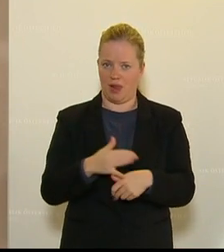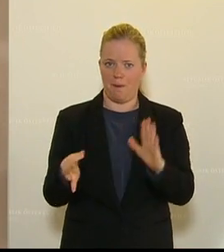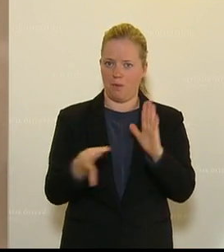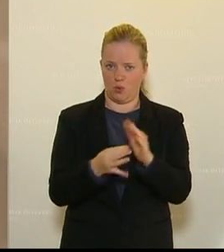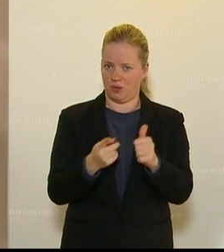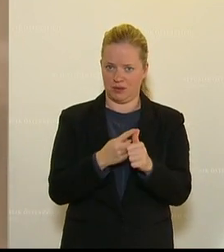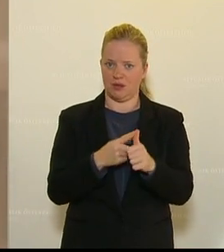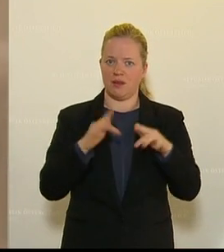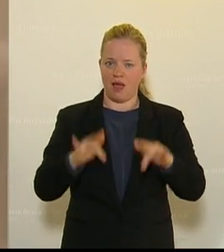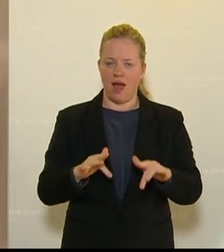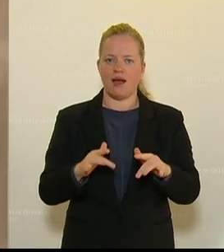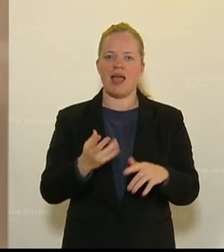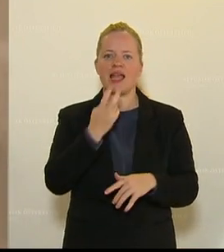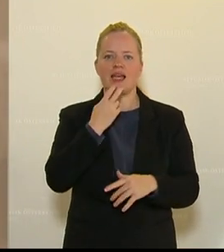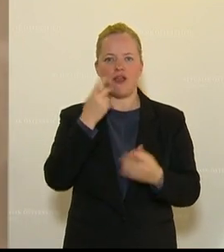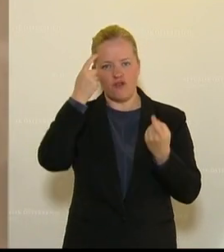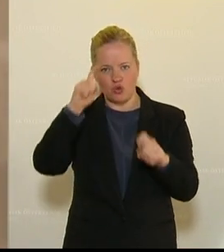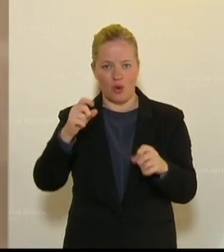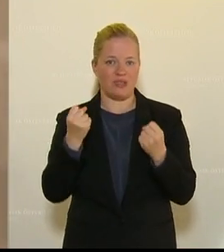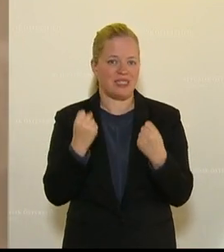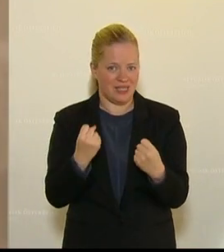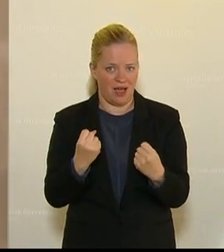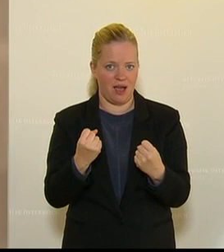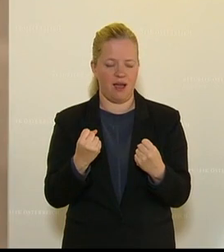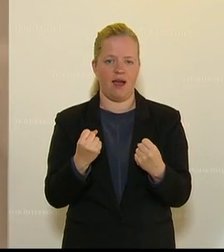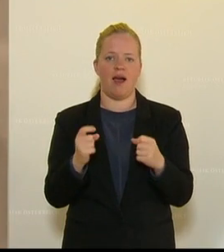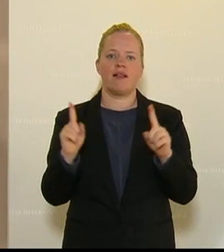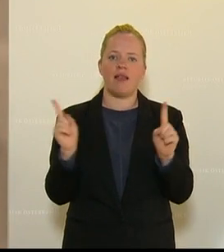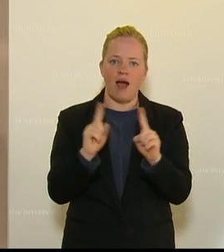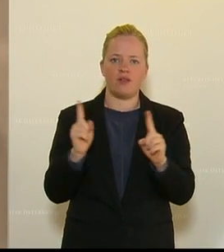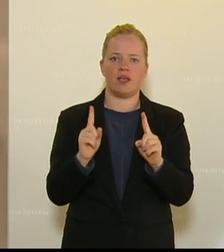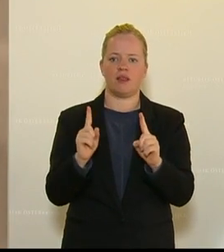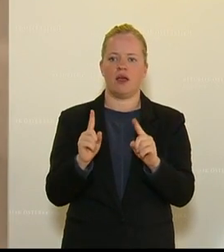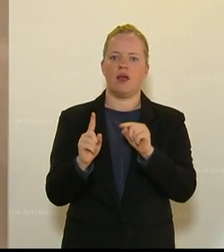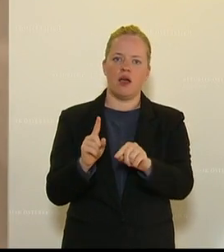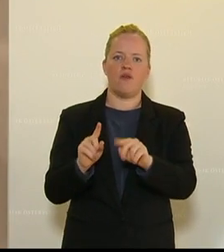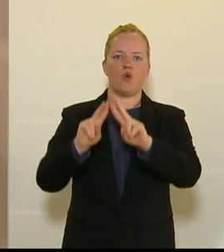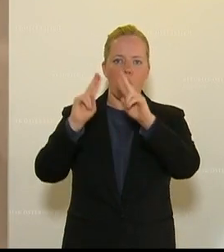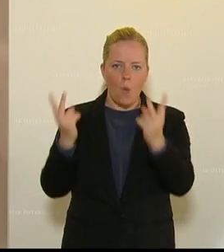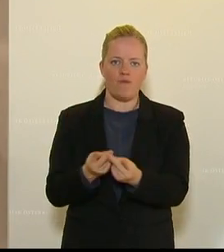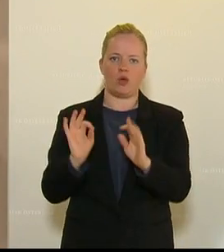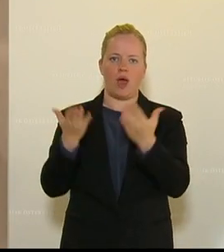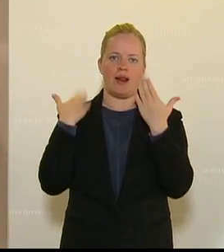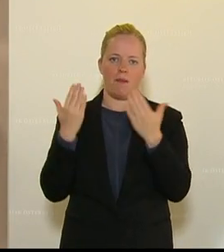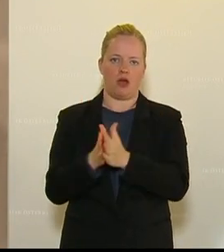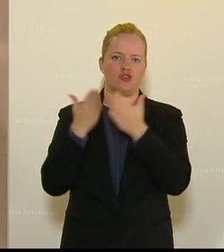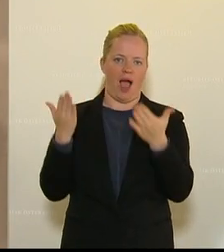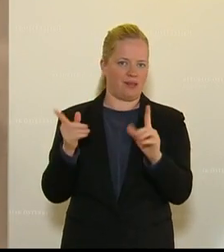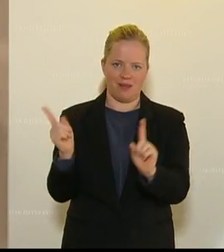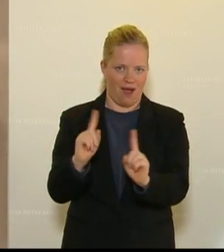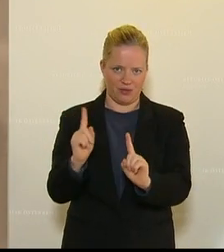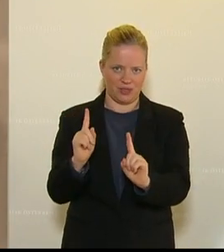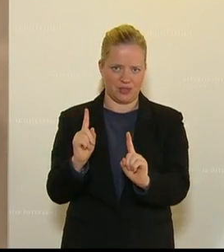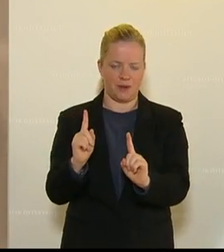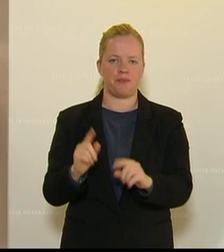eine sichere Energieversorgung darf nicht auf Kosten der Umwelt und des Klimas gehen. Aber ein weiterer Punkt